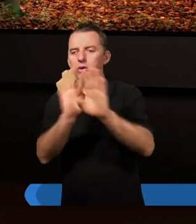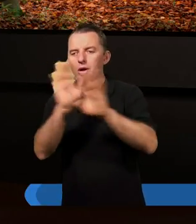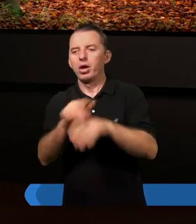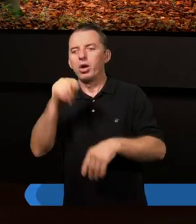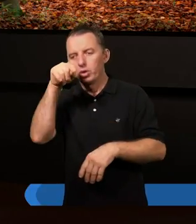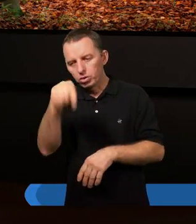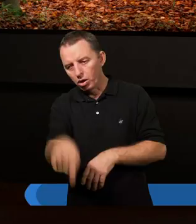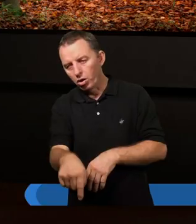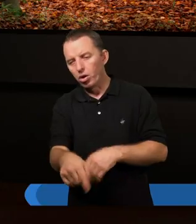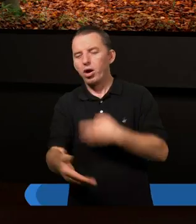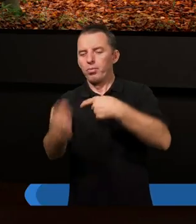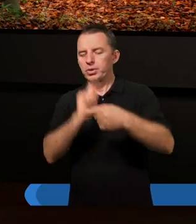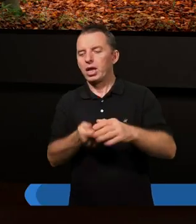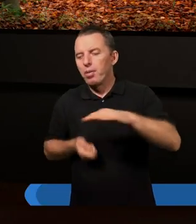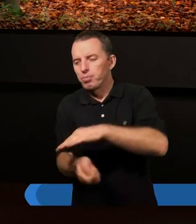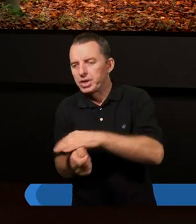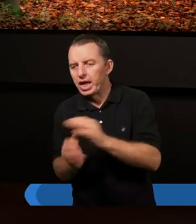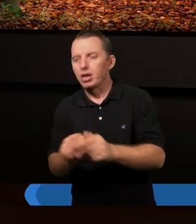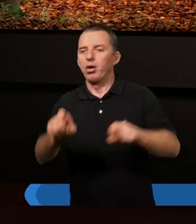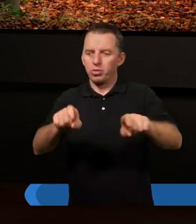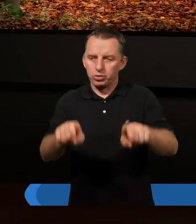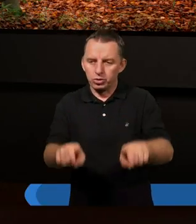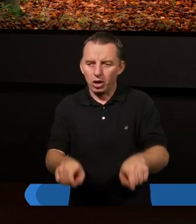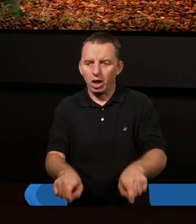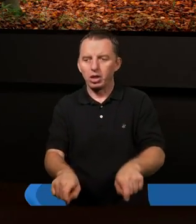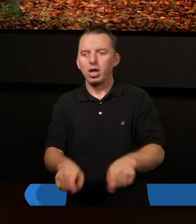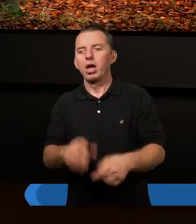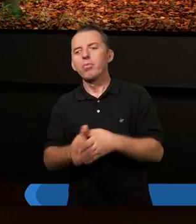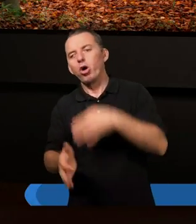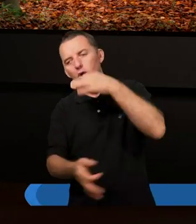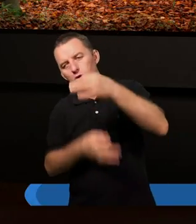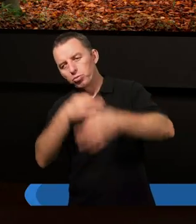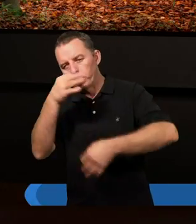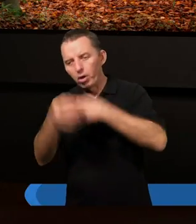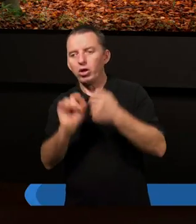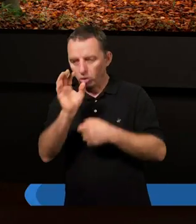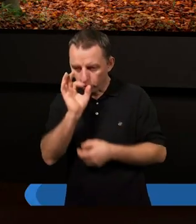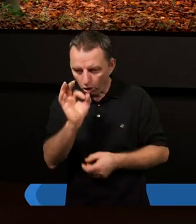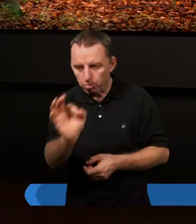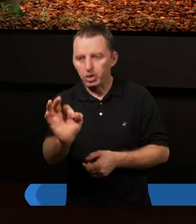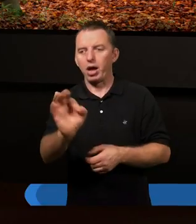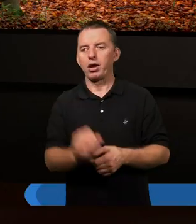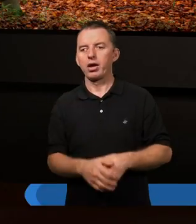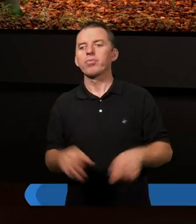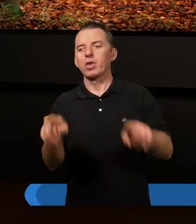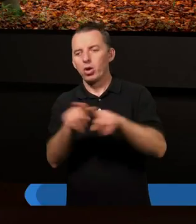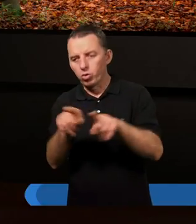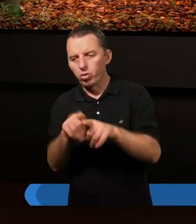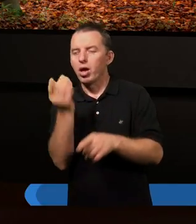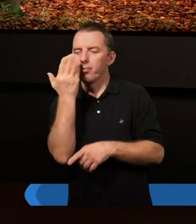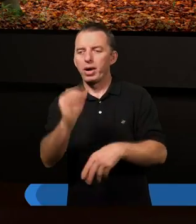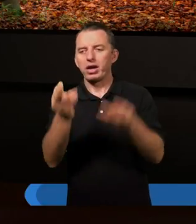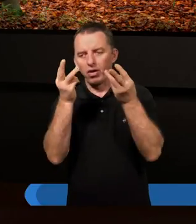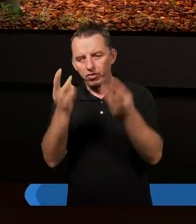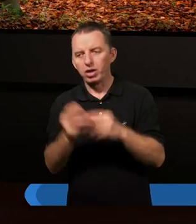tutaj przed piecem siedzę, poczytam sobie, pośpiewam sobie, to dobrze, ale również jest bardzo